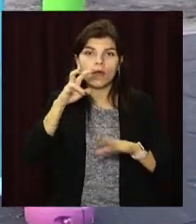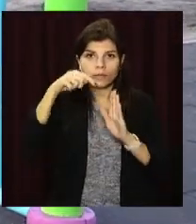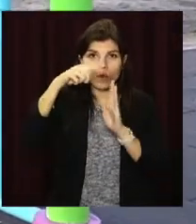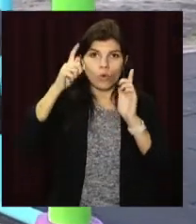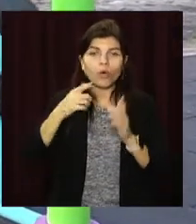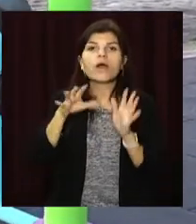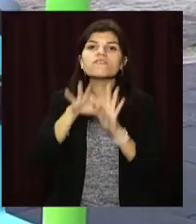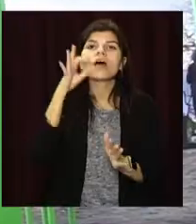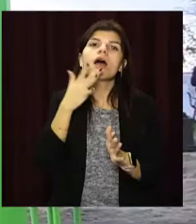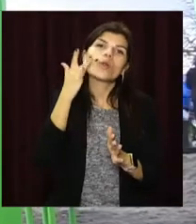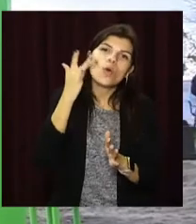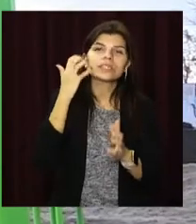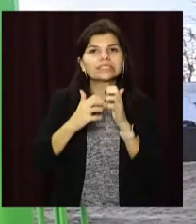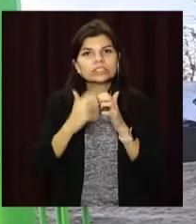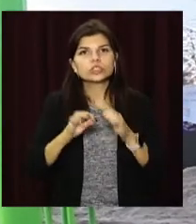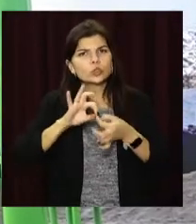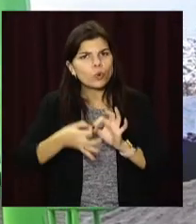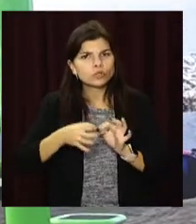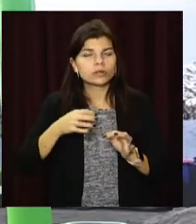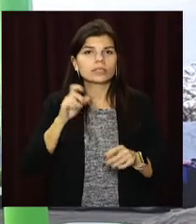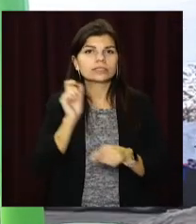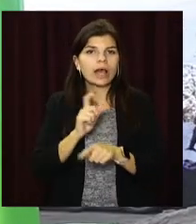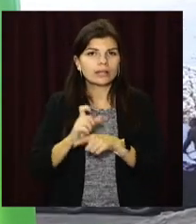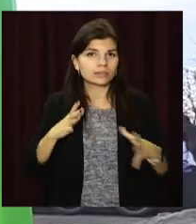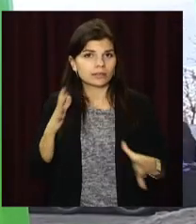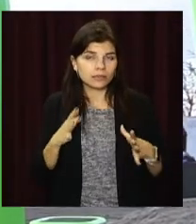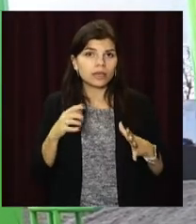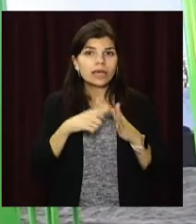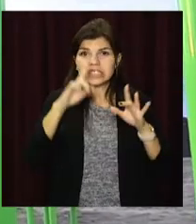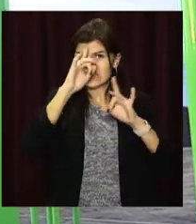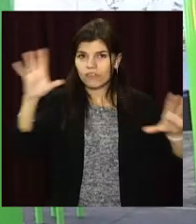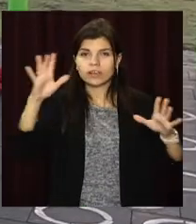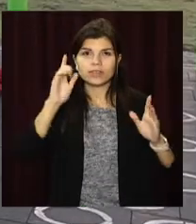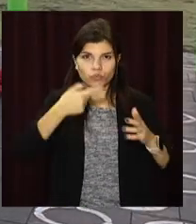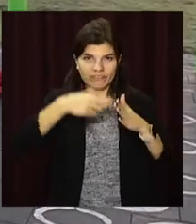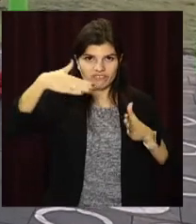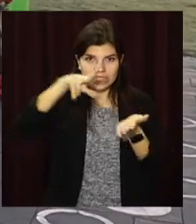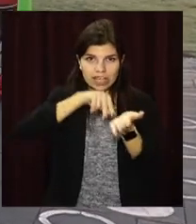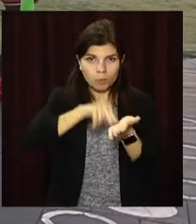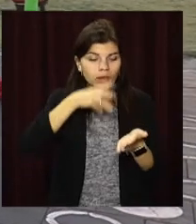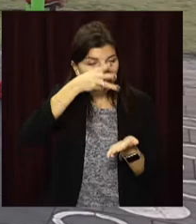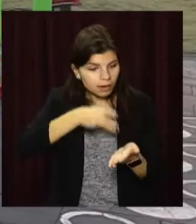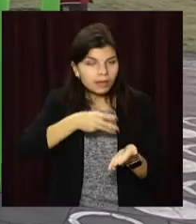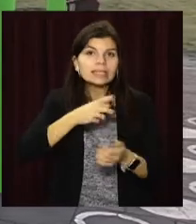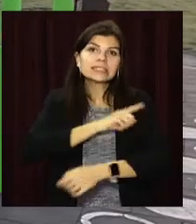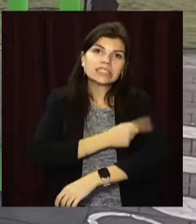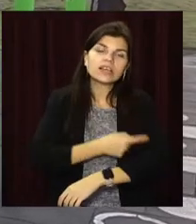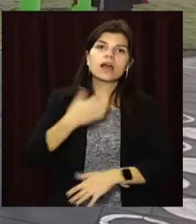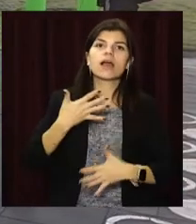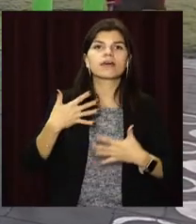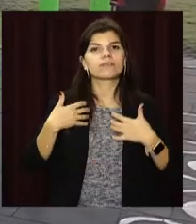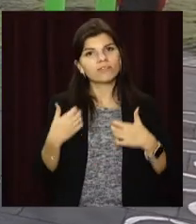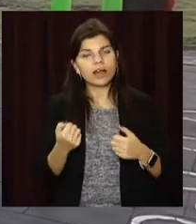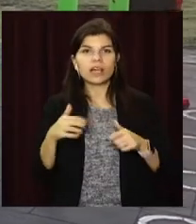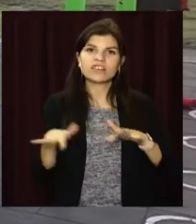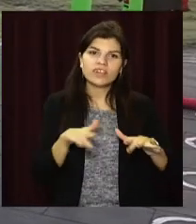обрати рівень складності та виконати комплекс вправ разом із відомими українцями. Перевірити витривалість, силу, гнучкість чи